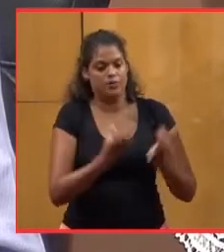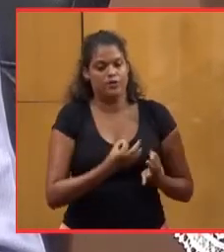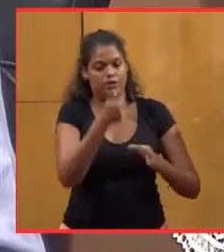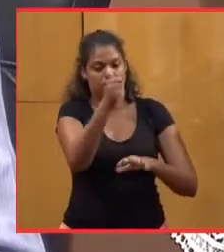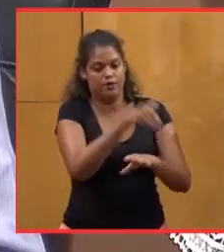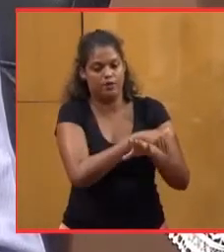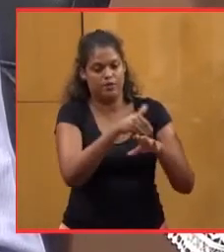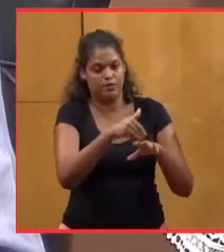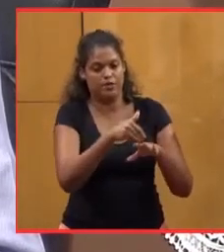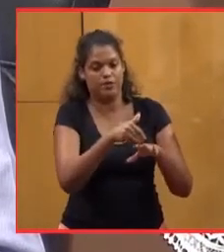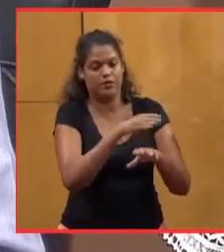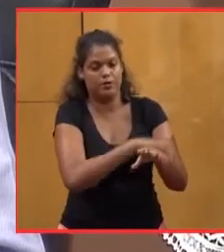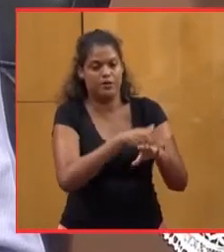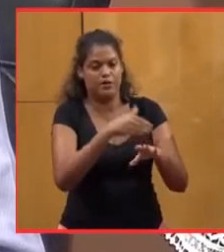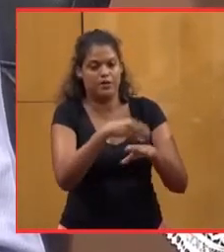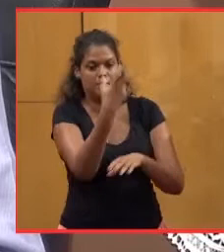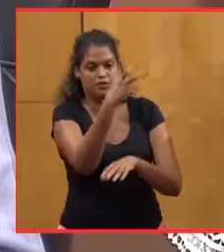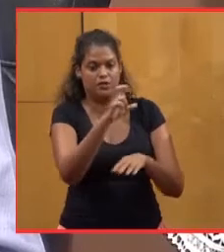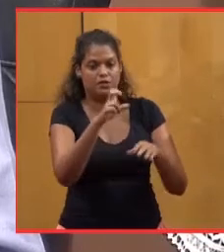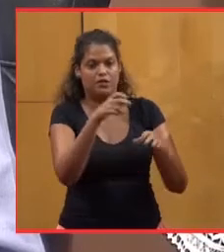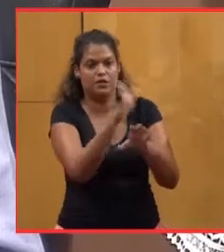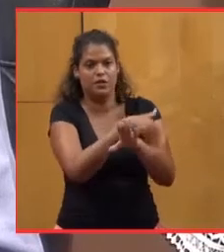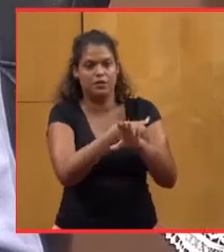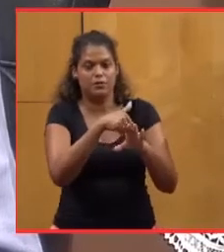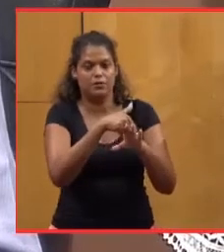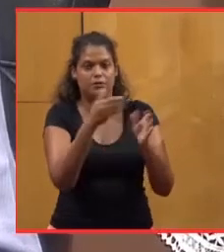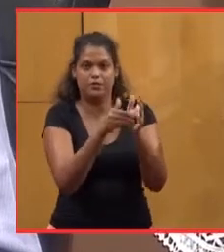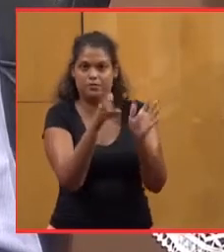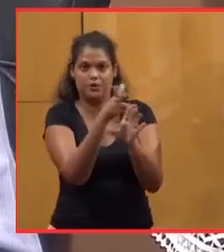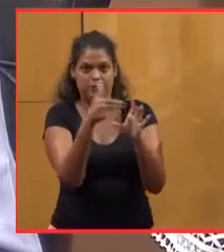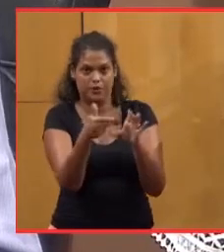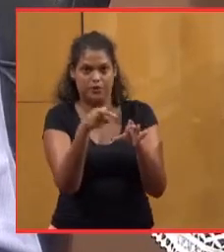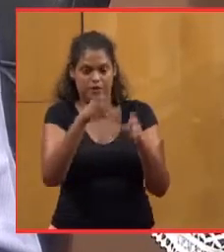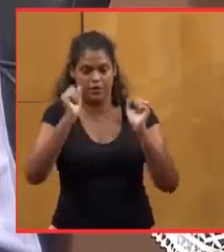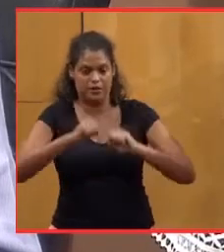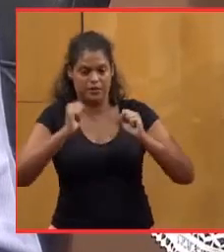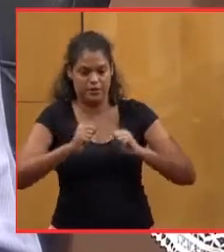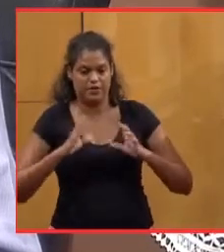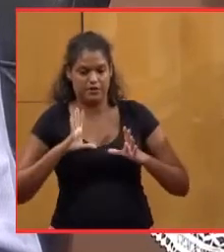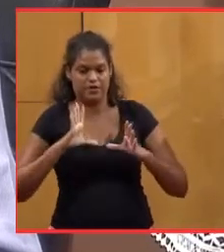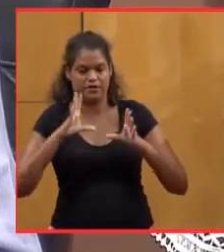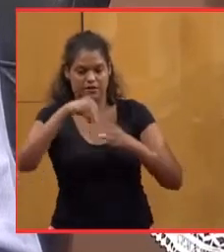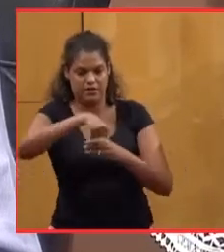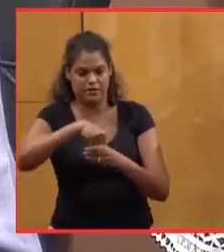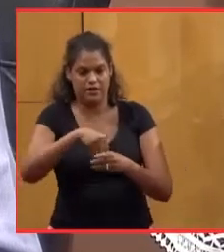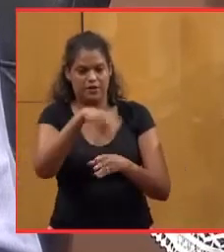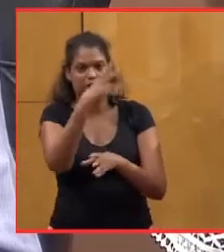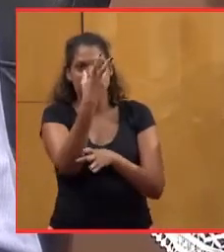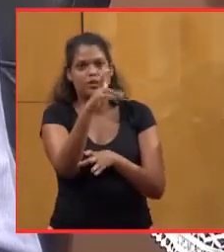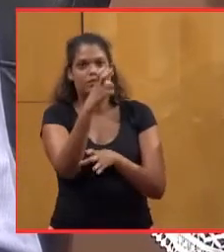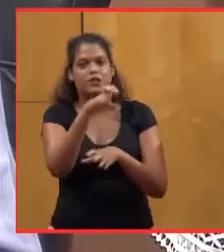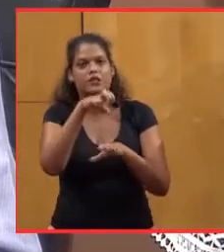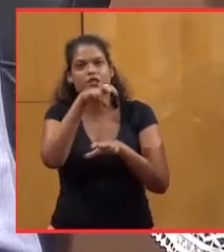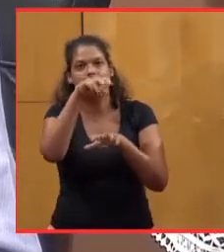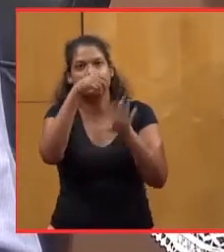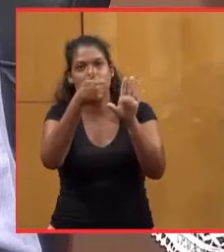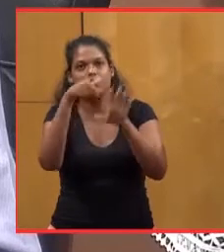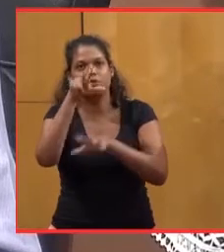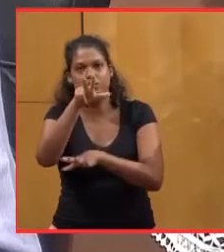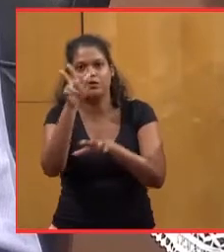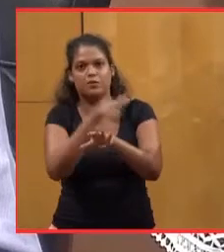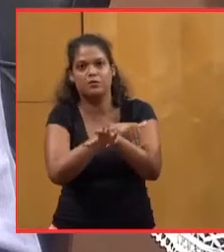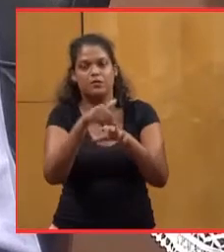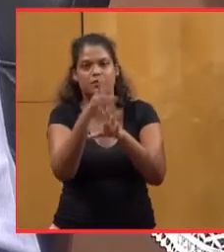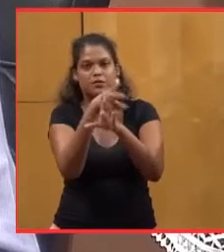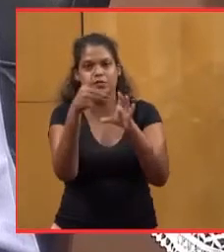,3 milliard d'euros. Et d'une capacité d'investissement de plus de 463 millions d'euros, 900 000.